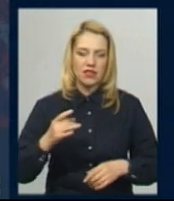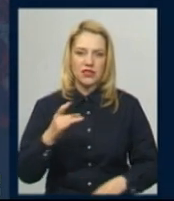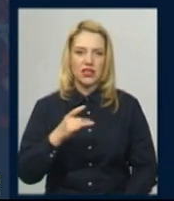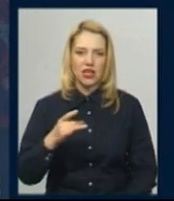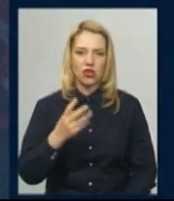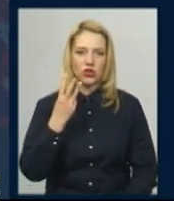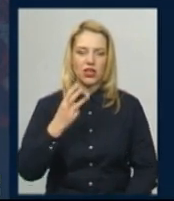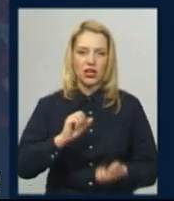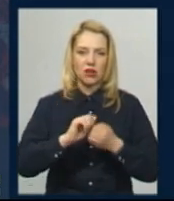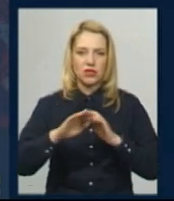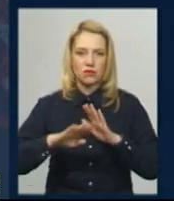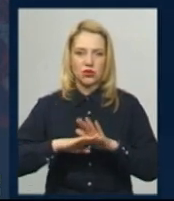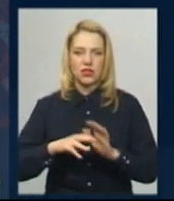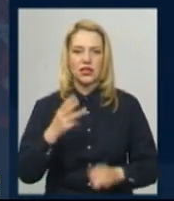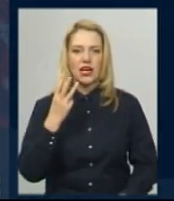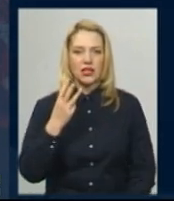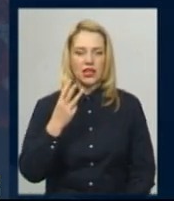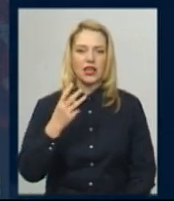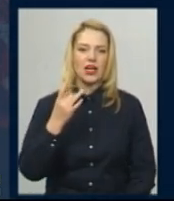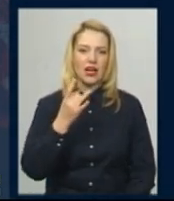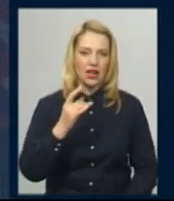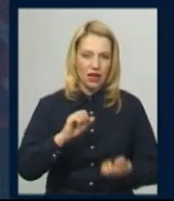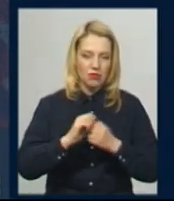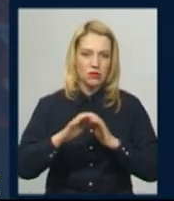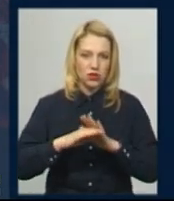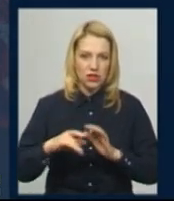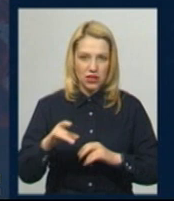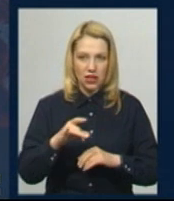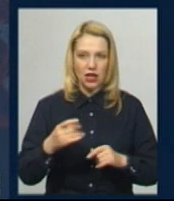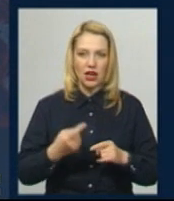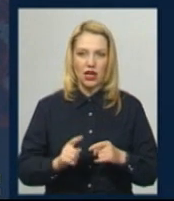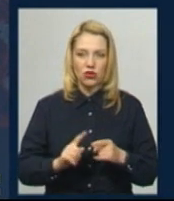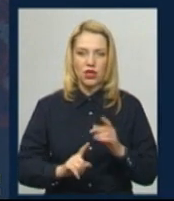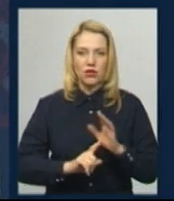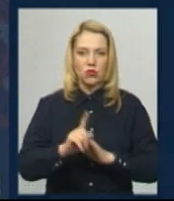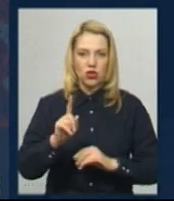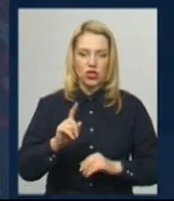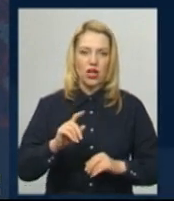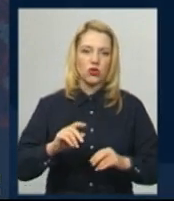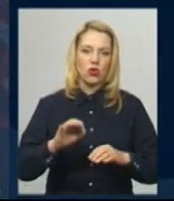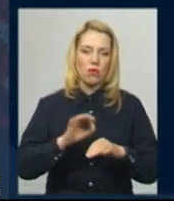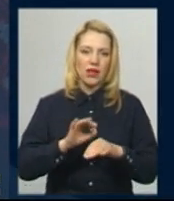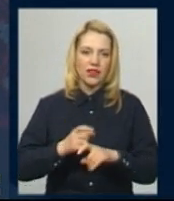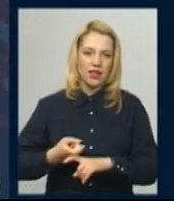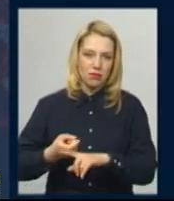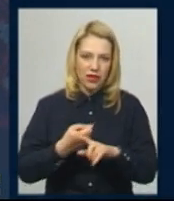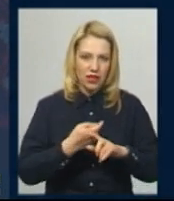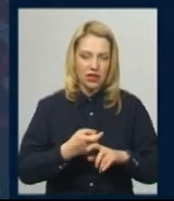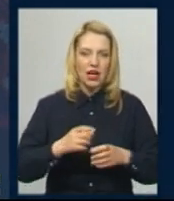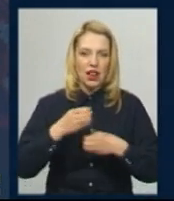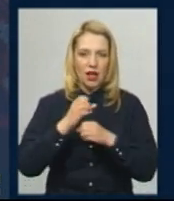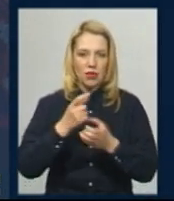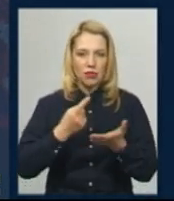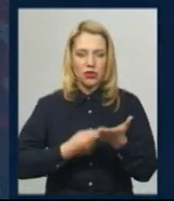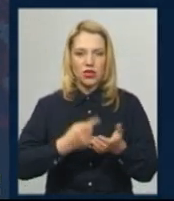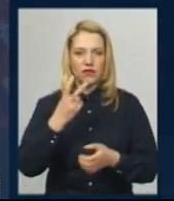'янець-Подільському та ще 3 з Кам'янець-Подільського району. Загалом в області від початку пандемії лабораторно підтверджено 252